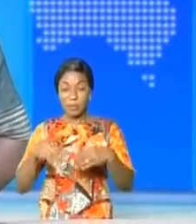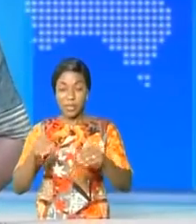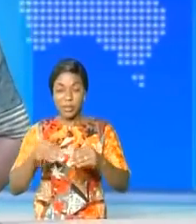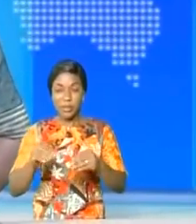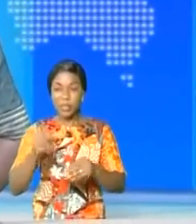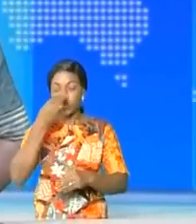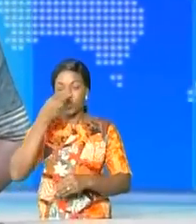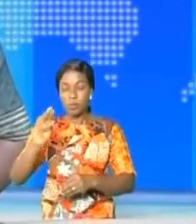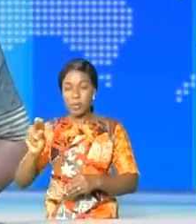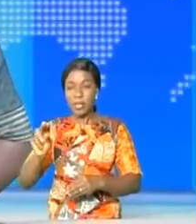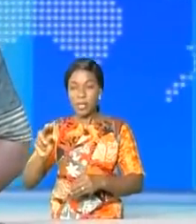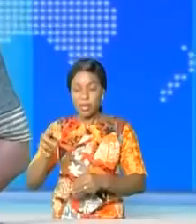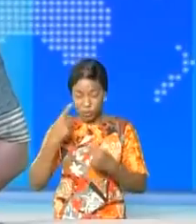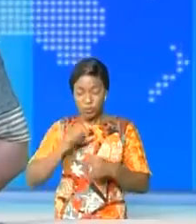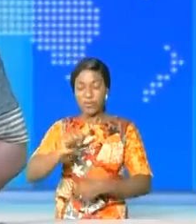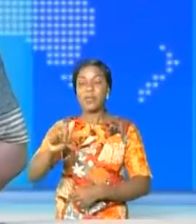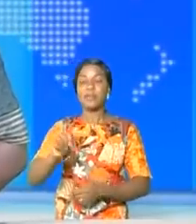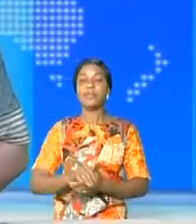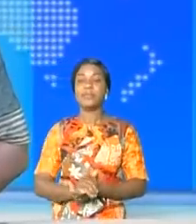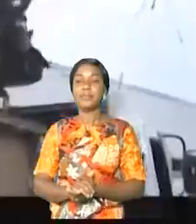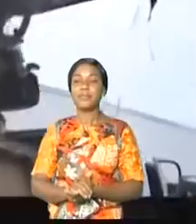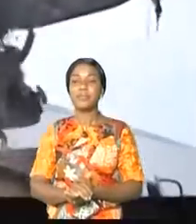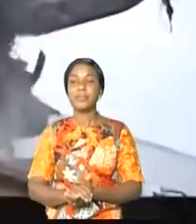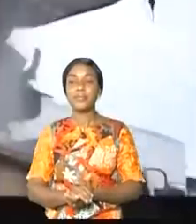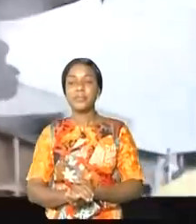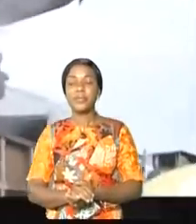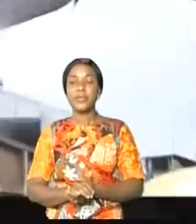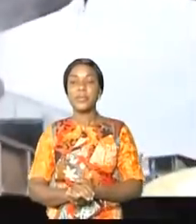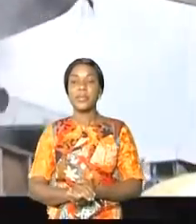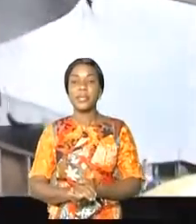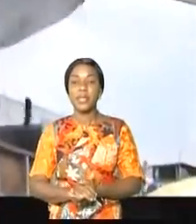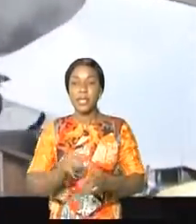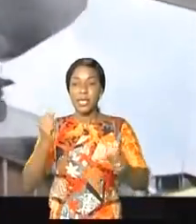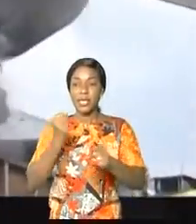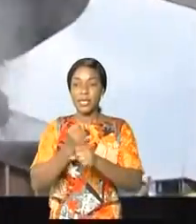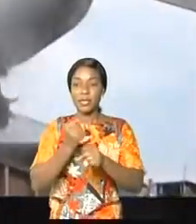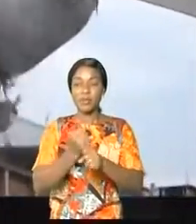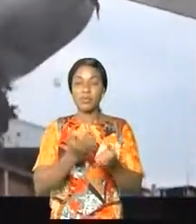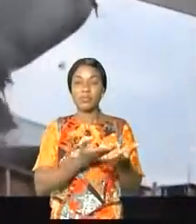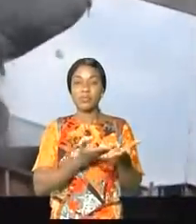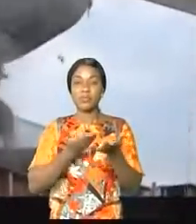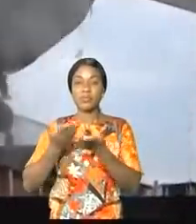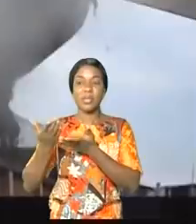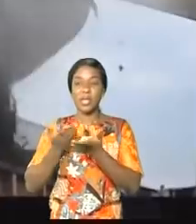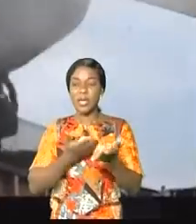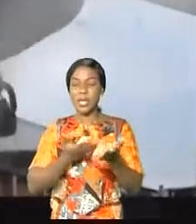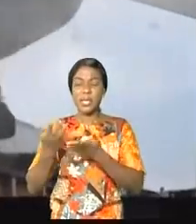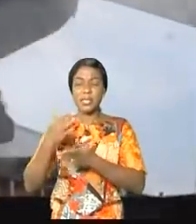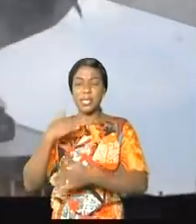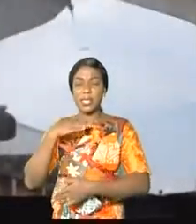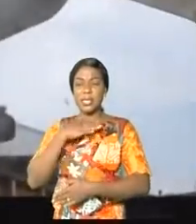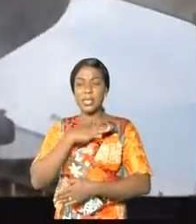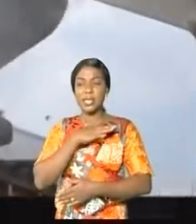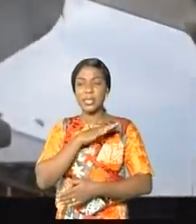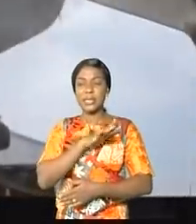des immondices. Janine Kalinga, pour plus de détails. Les travaux d'évacuation des immondices au marché public à la